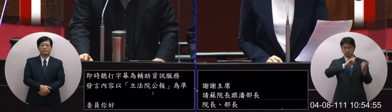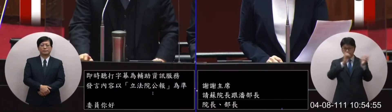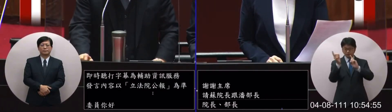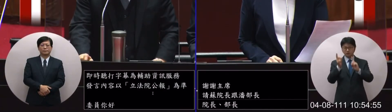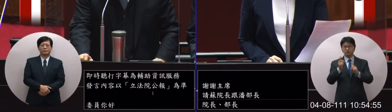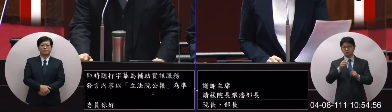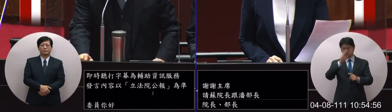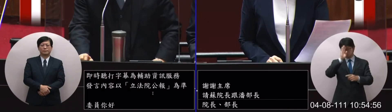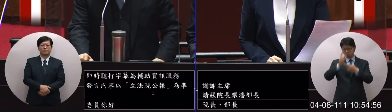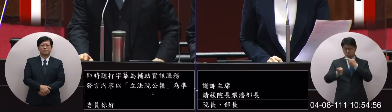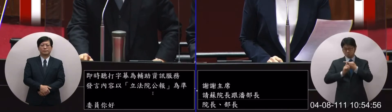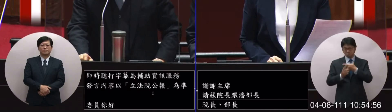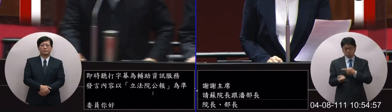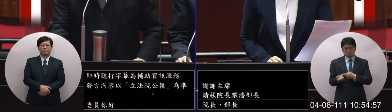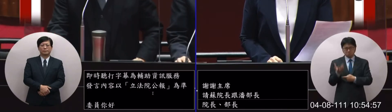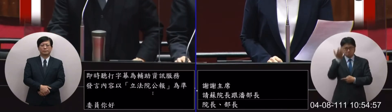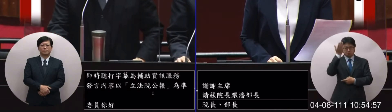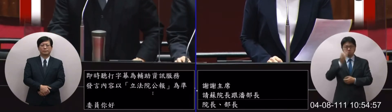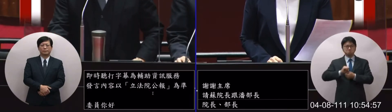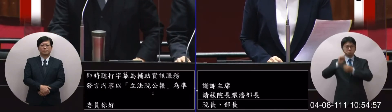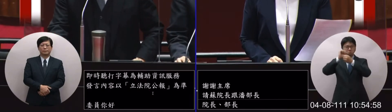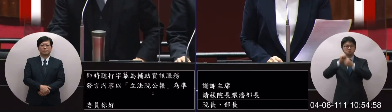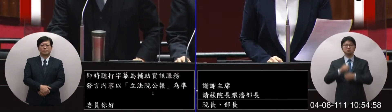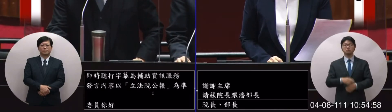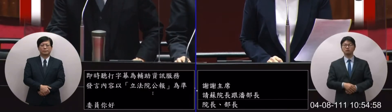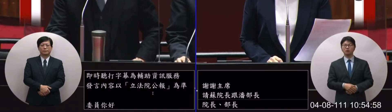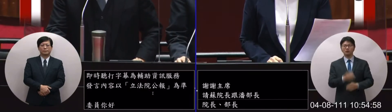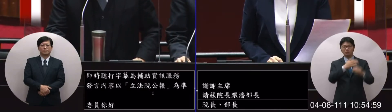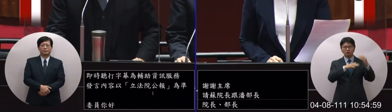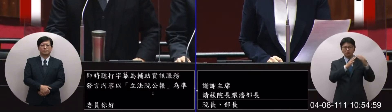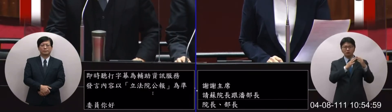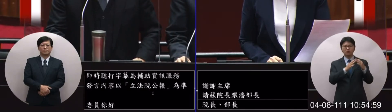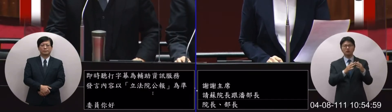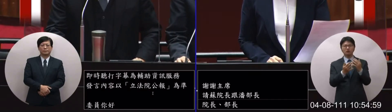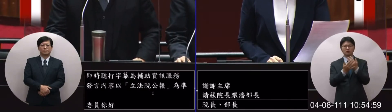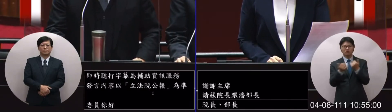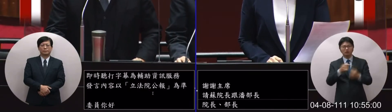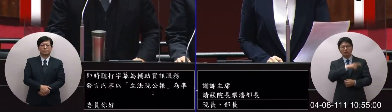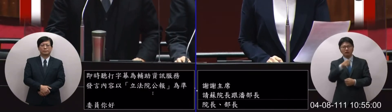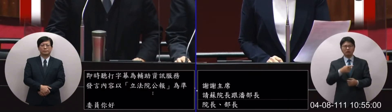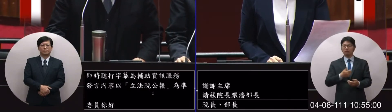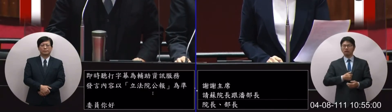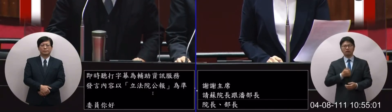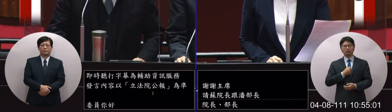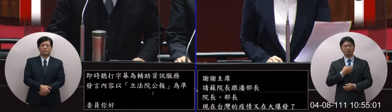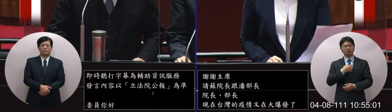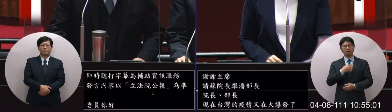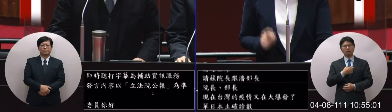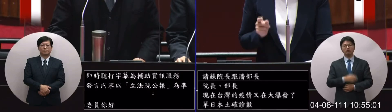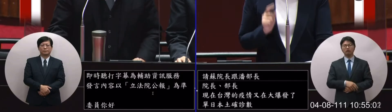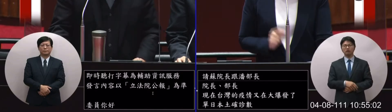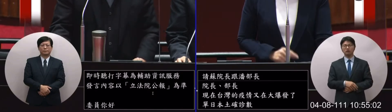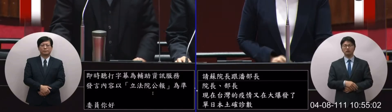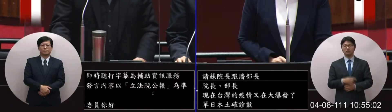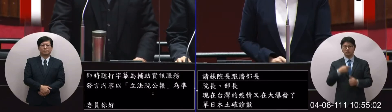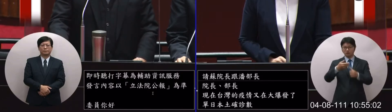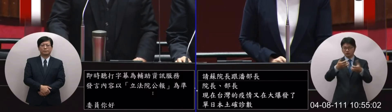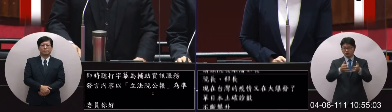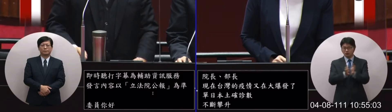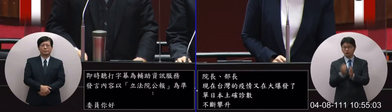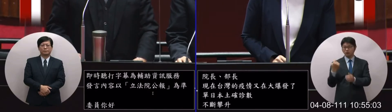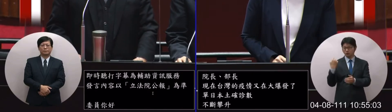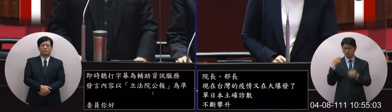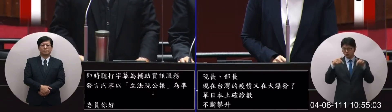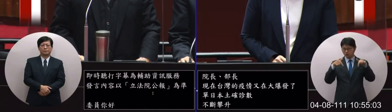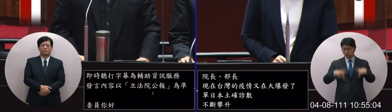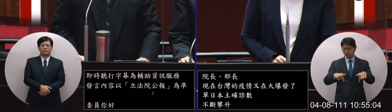土確診數不斷的攀升對學校跟我們孩子來講是一大的挑戰根據我們教育部的統計到昨天下午3